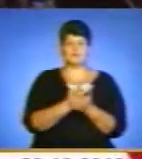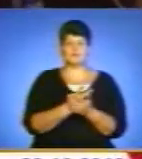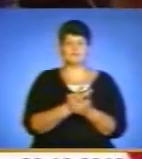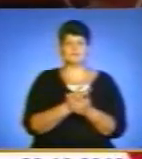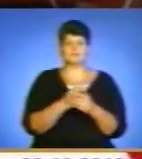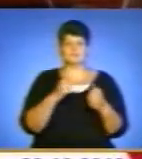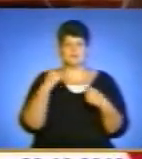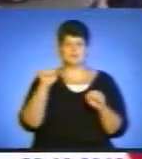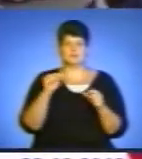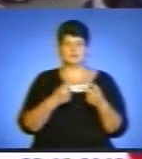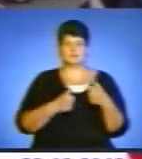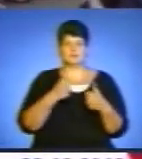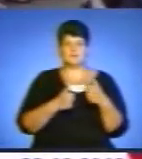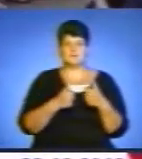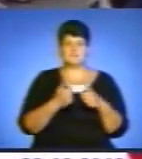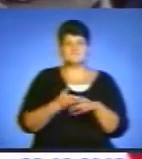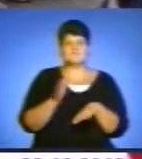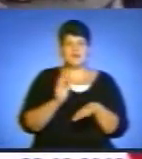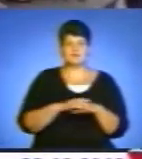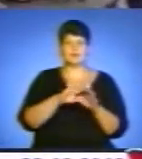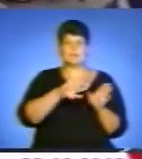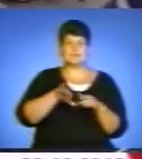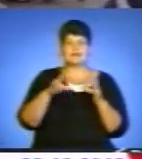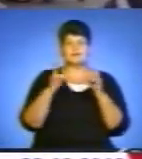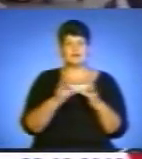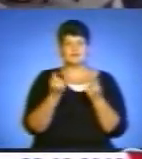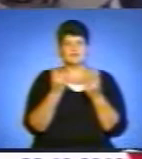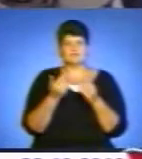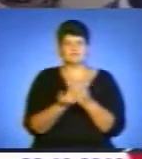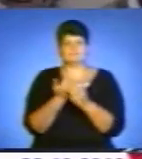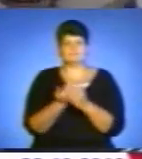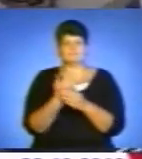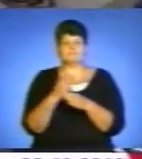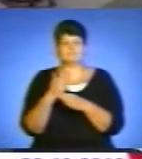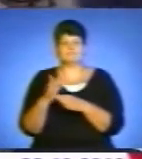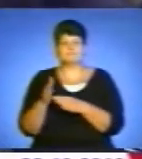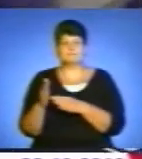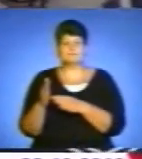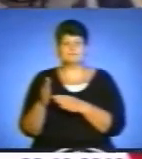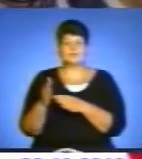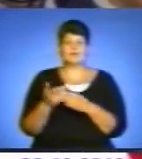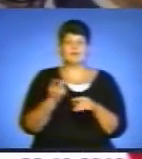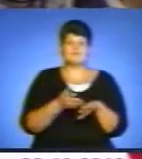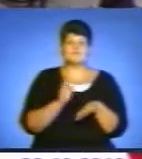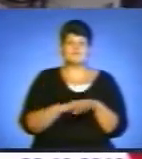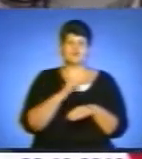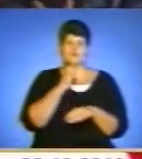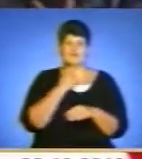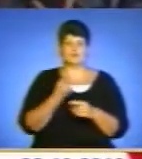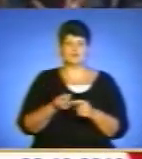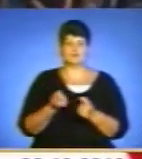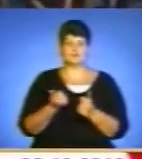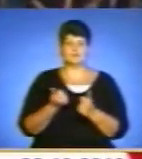Важко, тому що я ще після травми зараз відновлююсь, поки так, важкувати трошки.